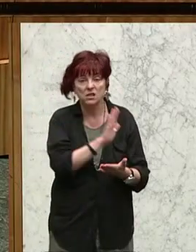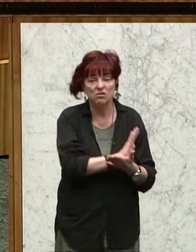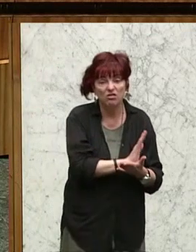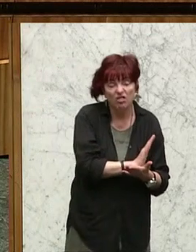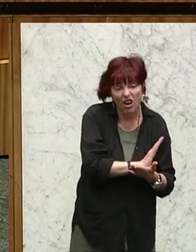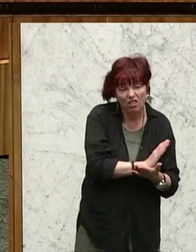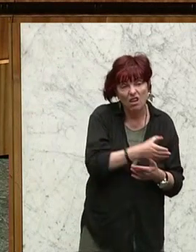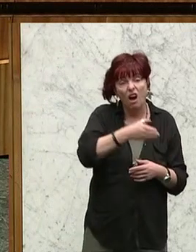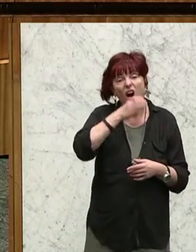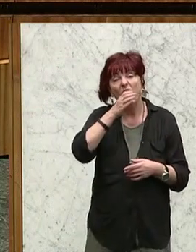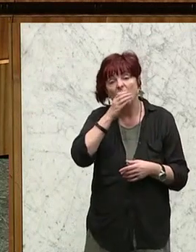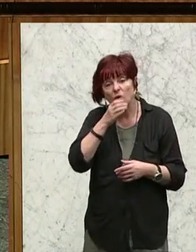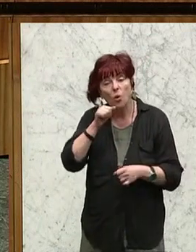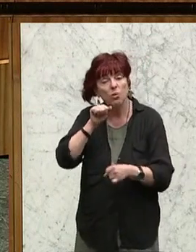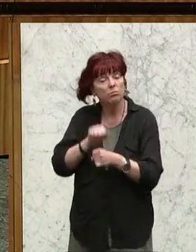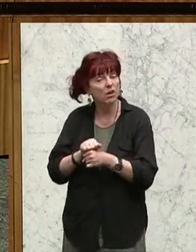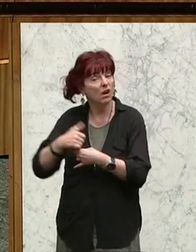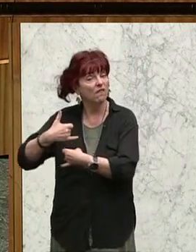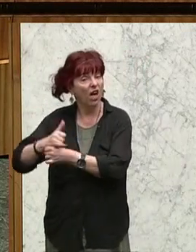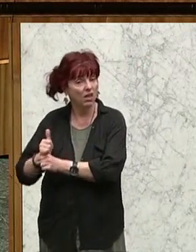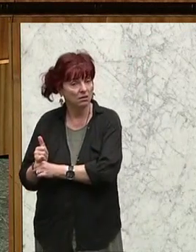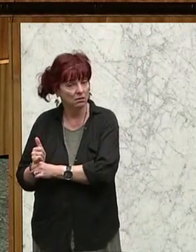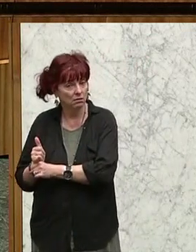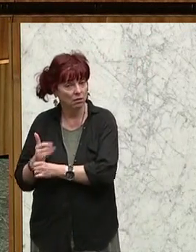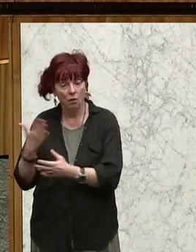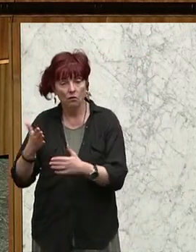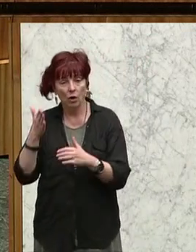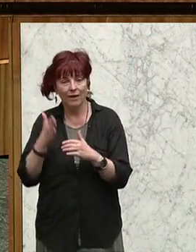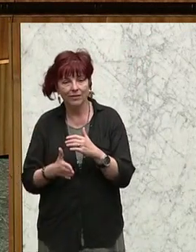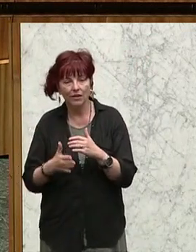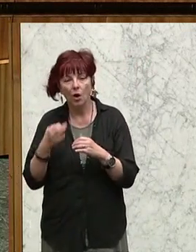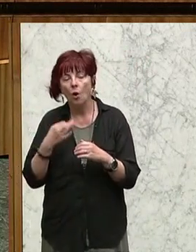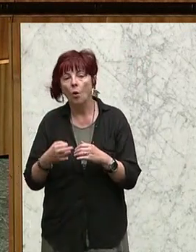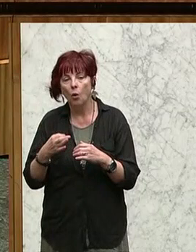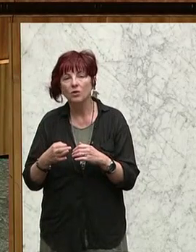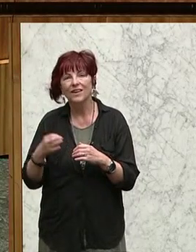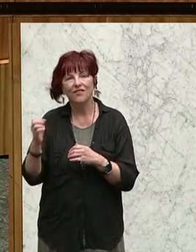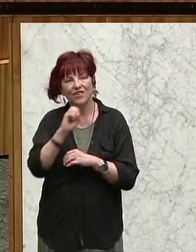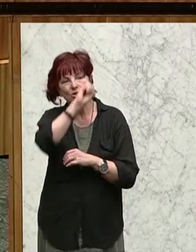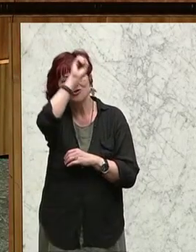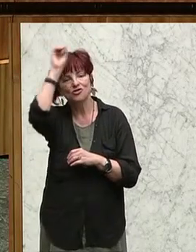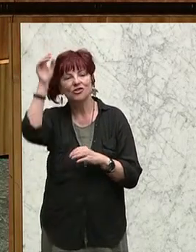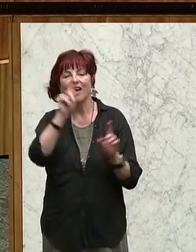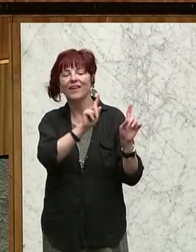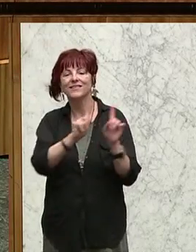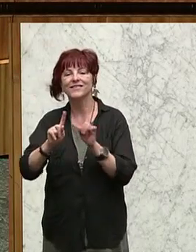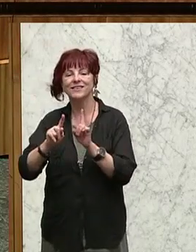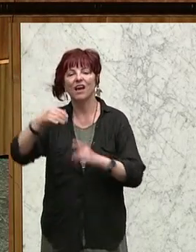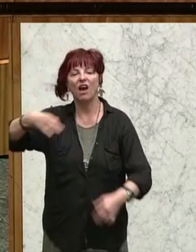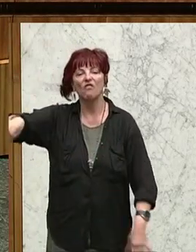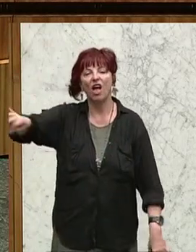Wein. Wo endet das? Oder eben auch dann der Weihrauch bei den Sternsingern. Das ist alles nicht